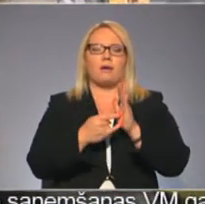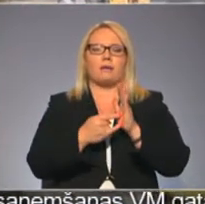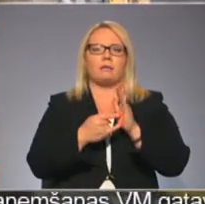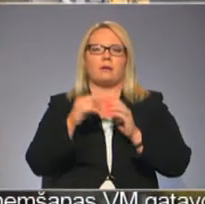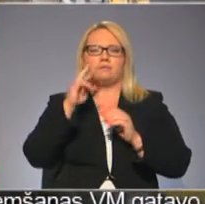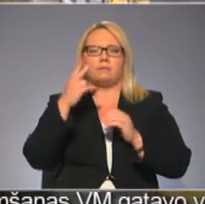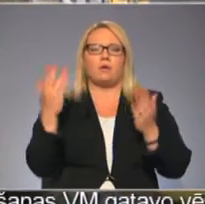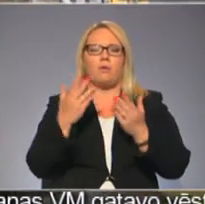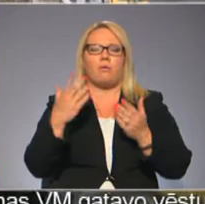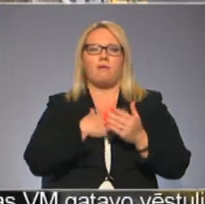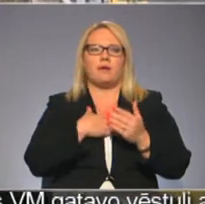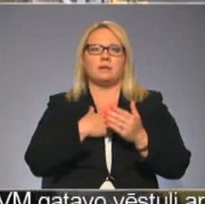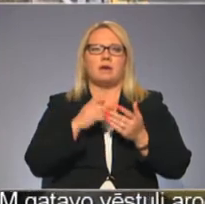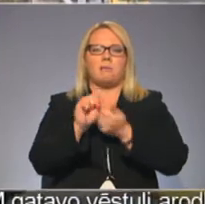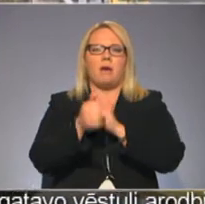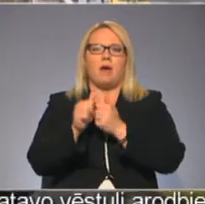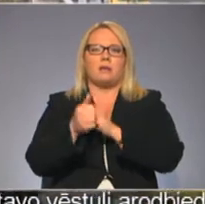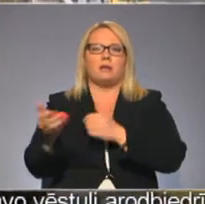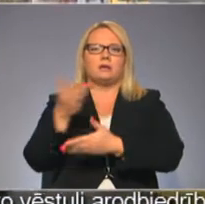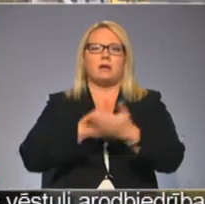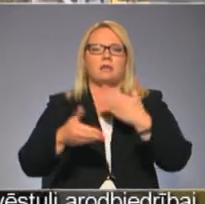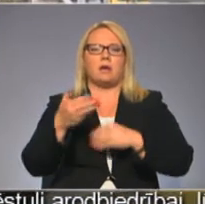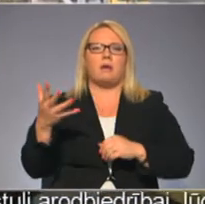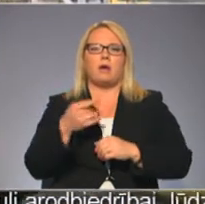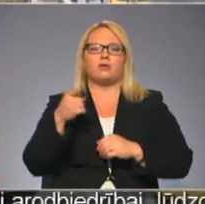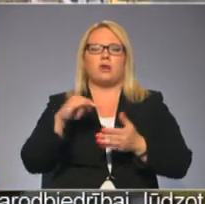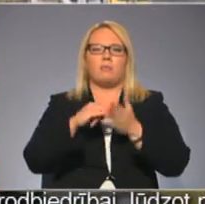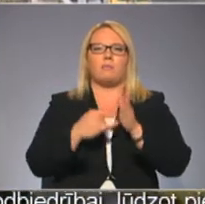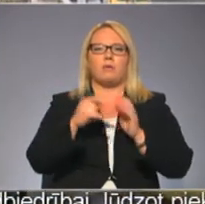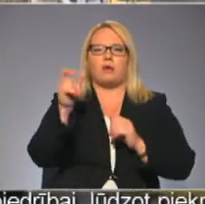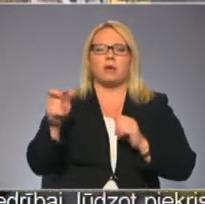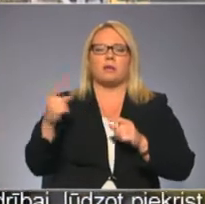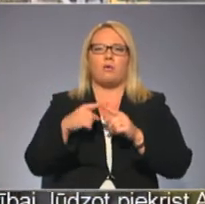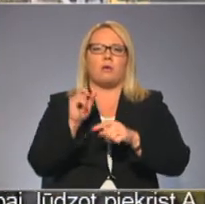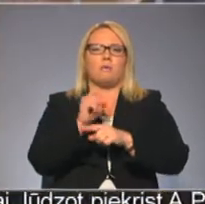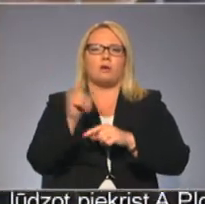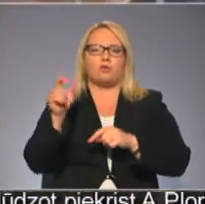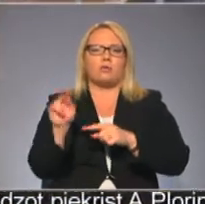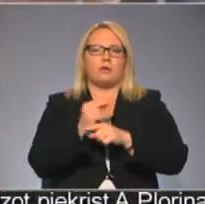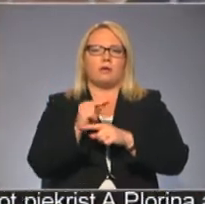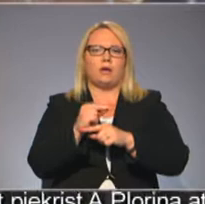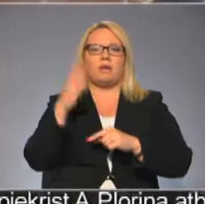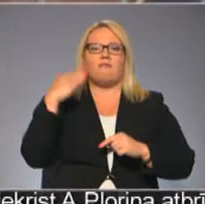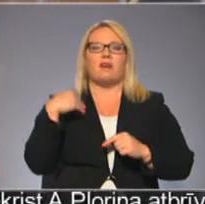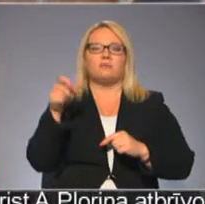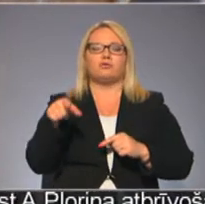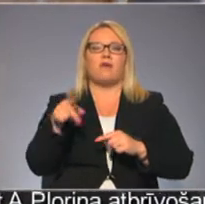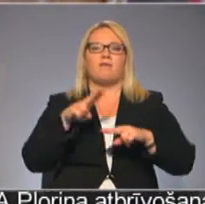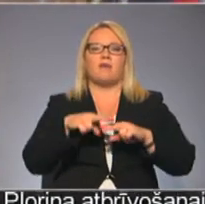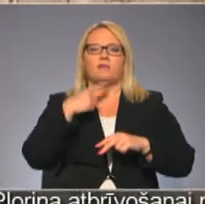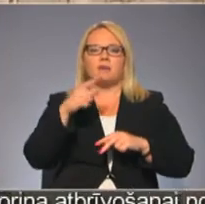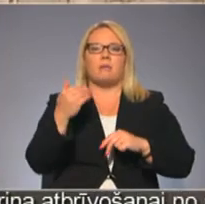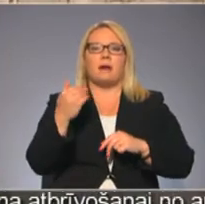kopa ceļām nākās tur mainīt un sadarbībā ar projektētājiem un pasūtītāju korigēt. Ventspilnieki šo vietu dēvē par